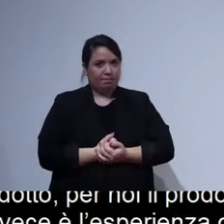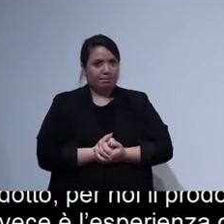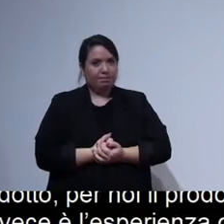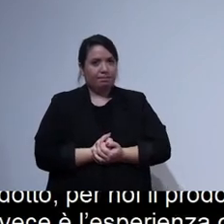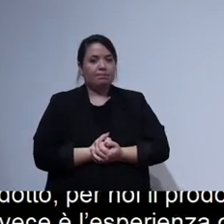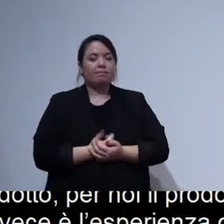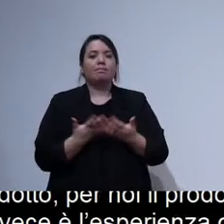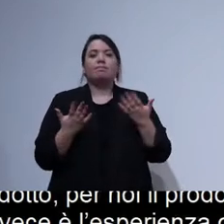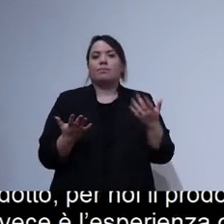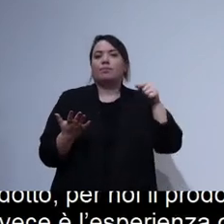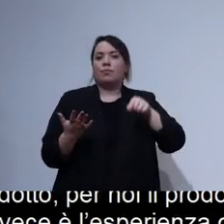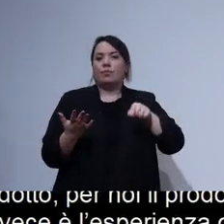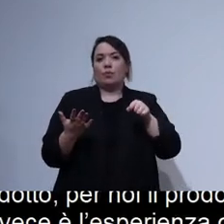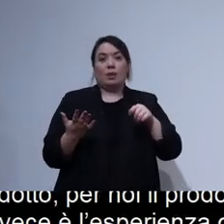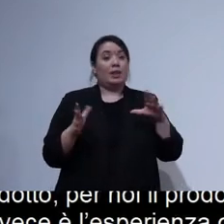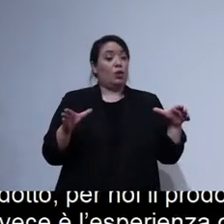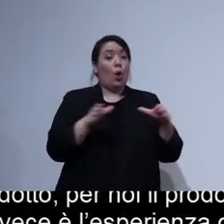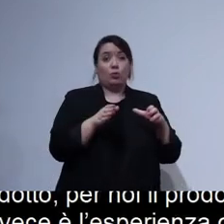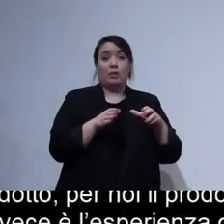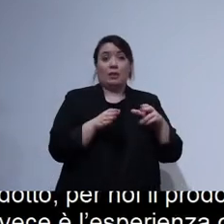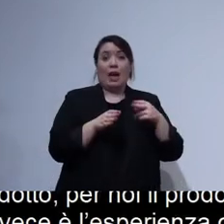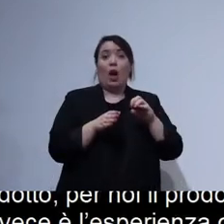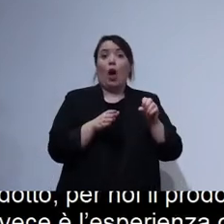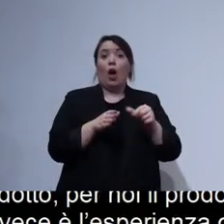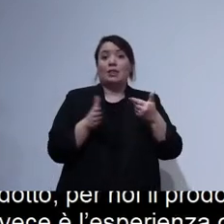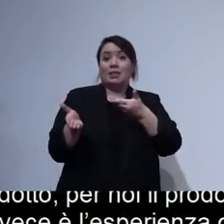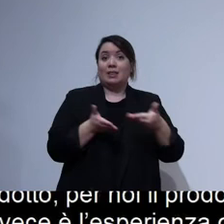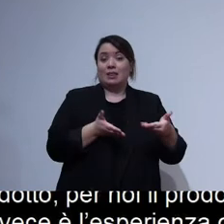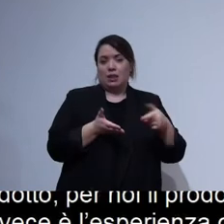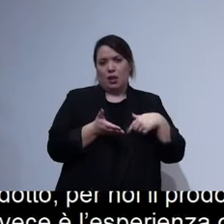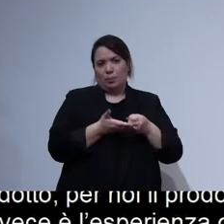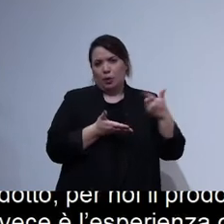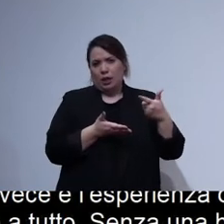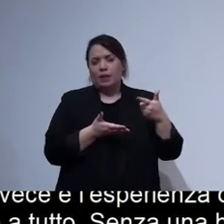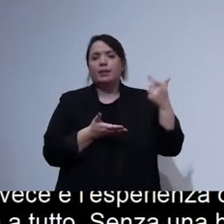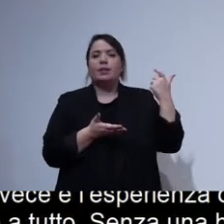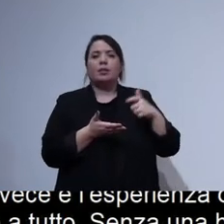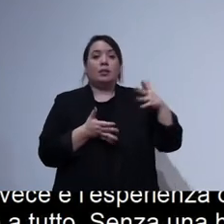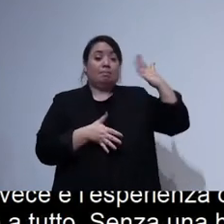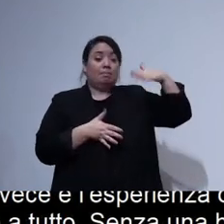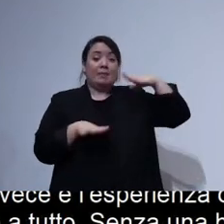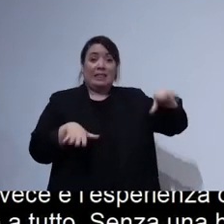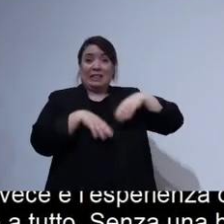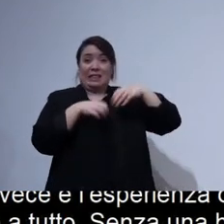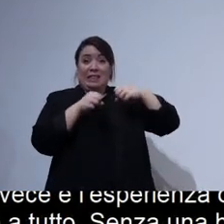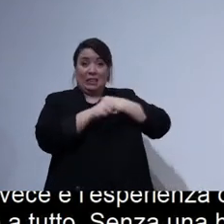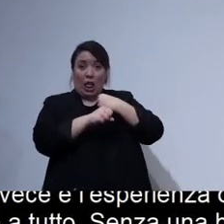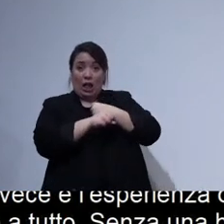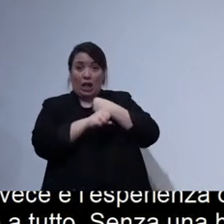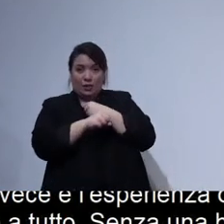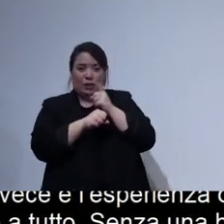La parte degli ost e la comunità di ost è fondamentale, quindi quando abbiamo iniziato a lavorare con maggiore